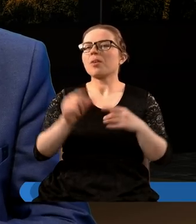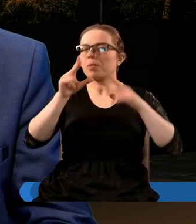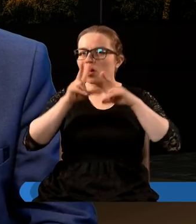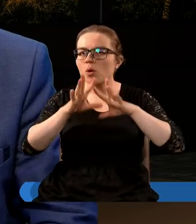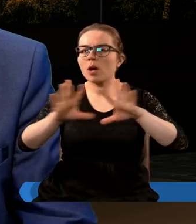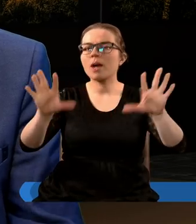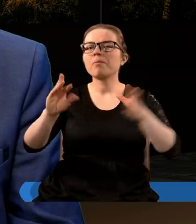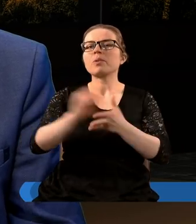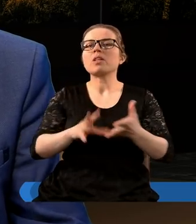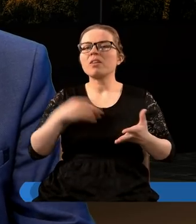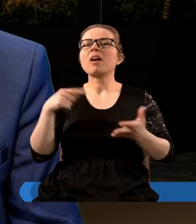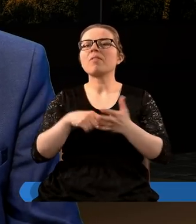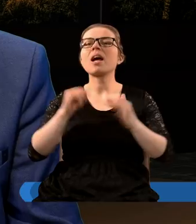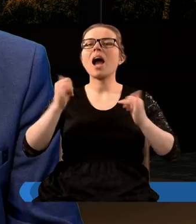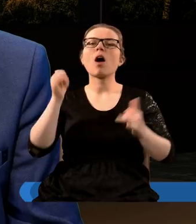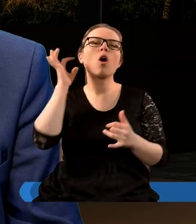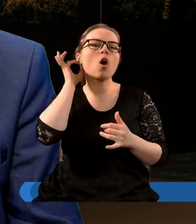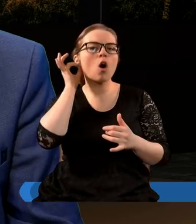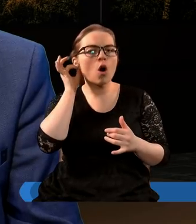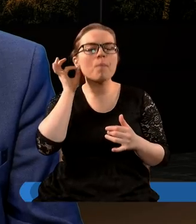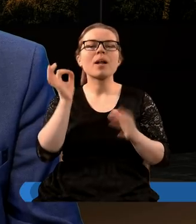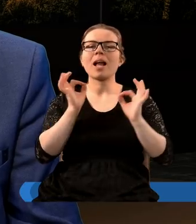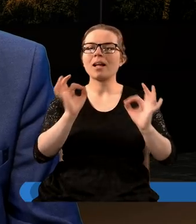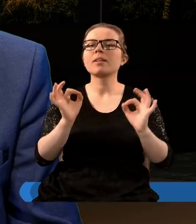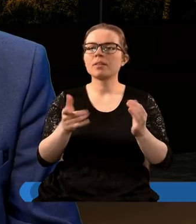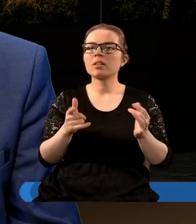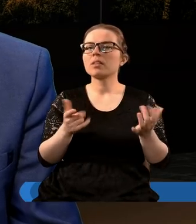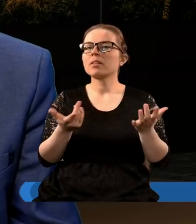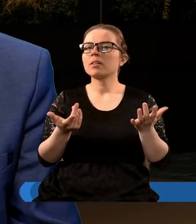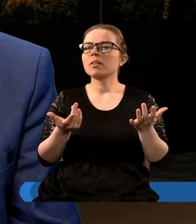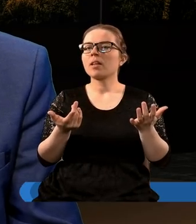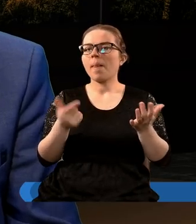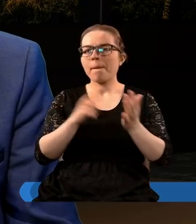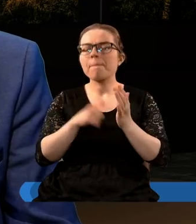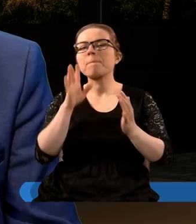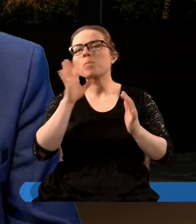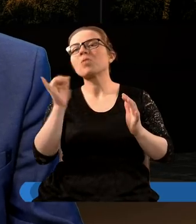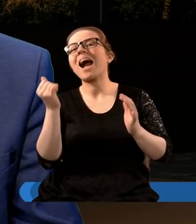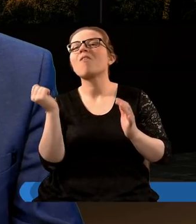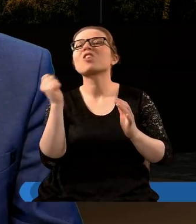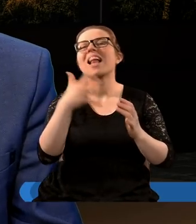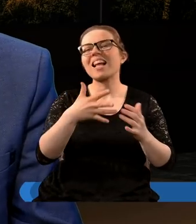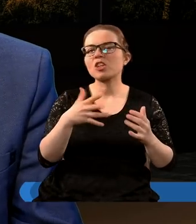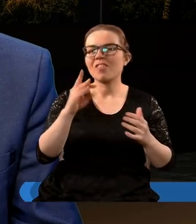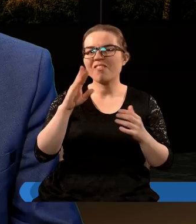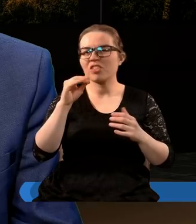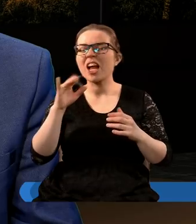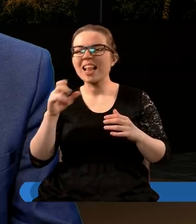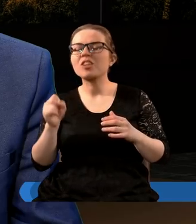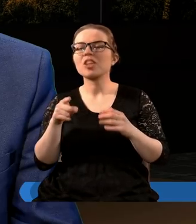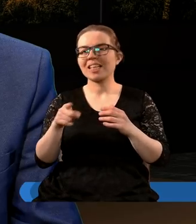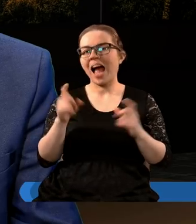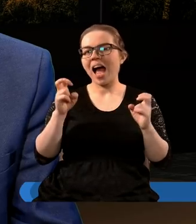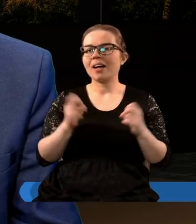też ukazywana w Piśmie Świętym właśnie jako kobieta cudzołożna, jako właśnie przetecznica. I w tym